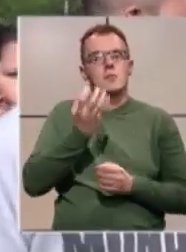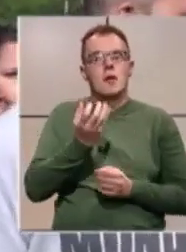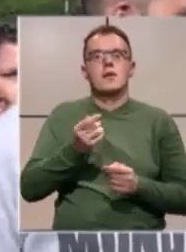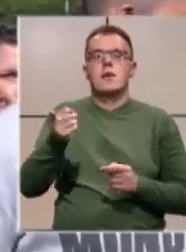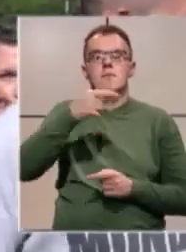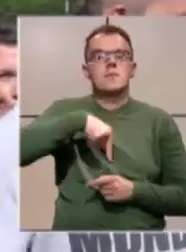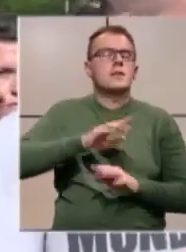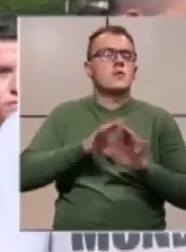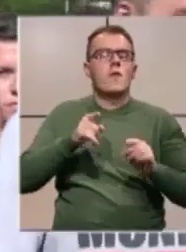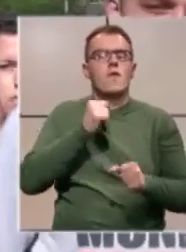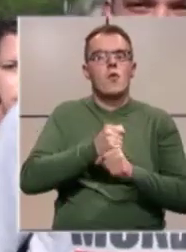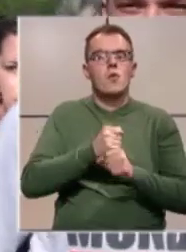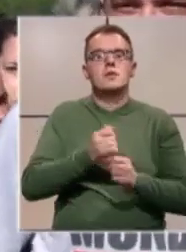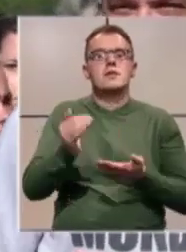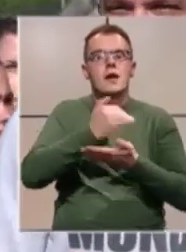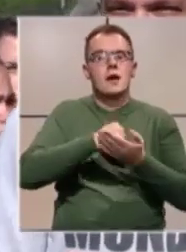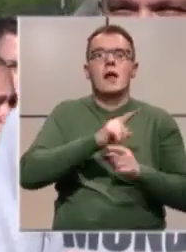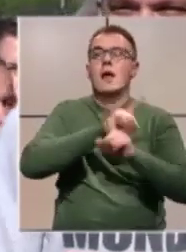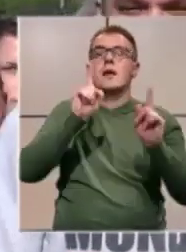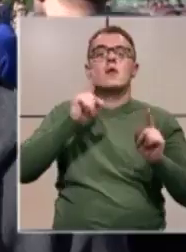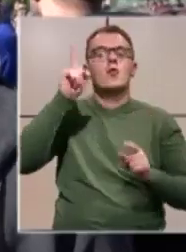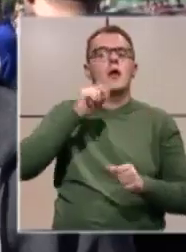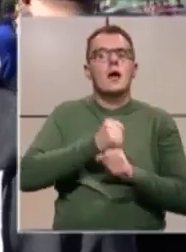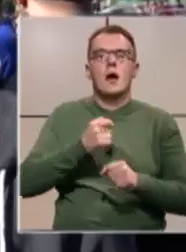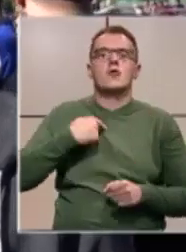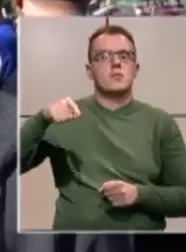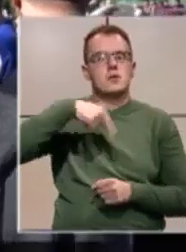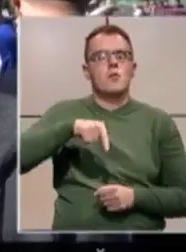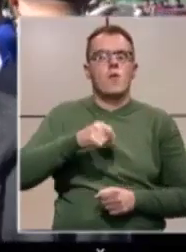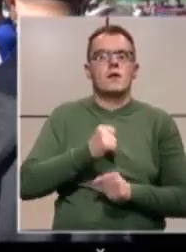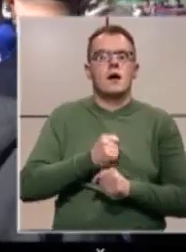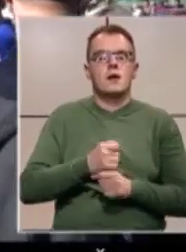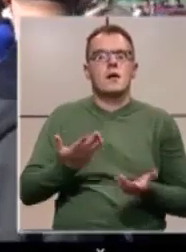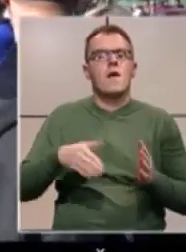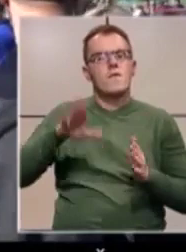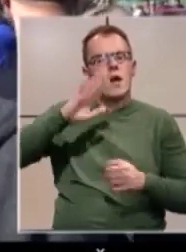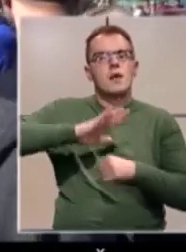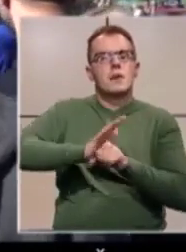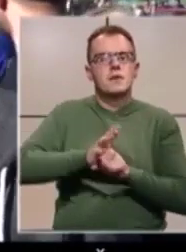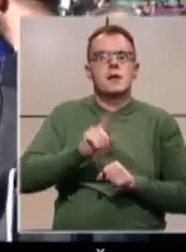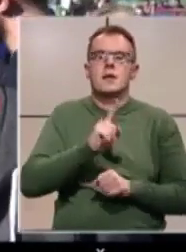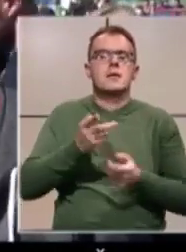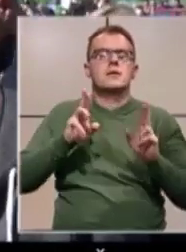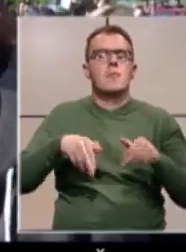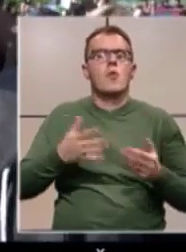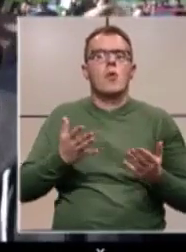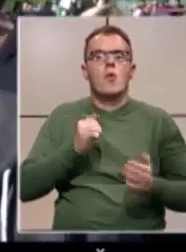sve ovo zradili. Kad niko nije radio, mi smo ovdje radili. Velak, pritisak. Znači, nije se moglo stizati posao.